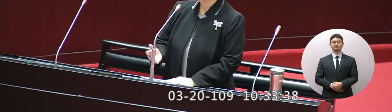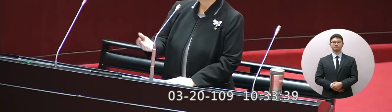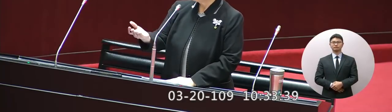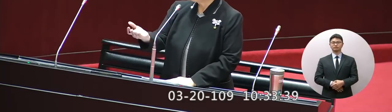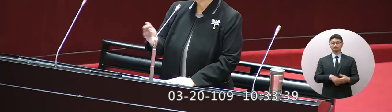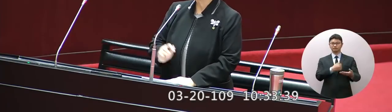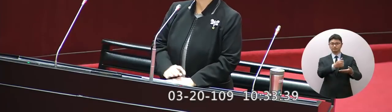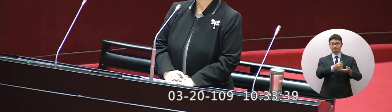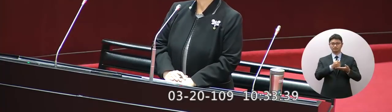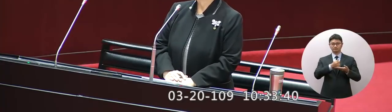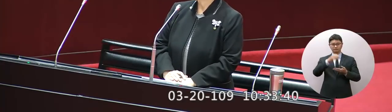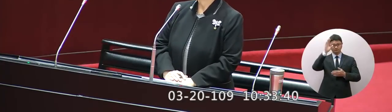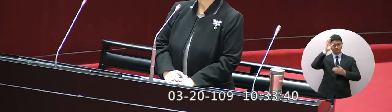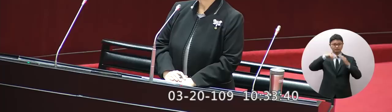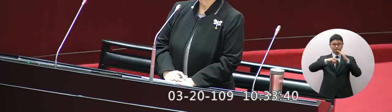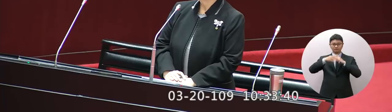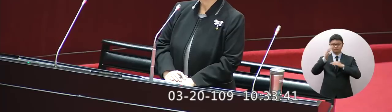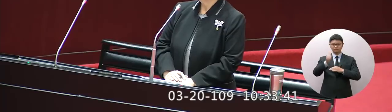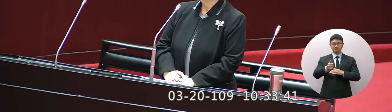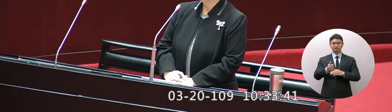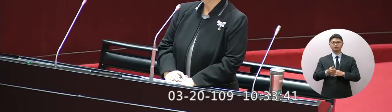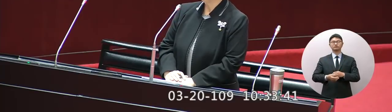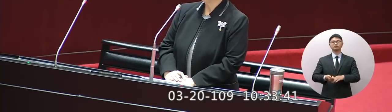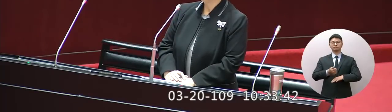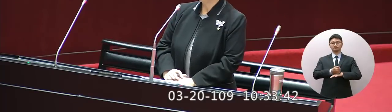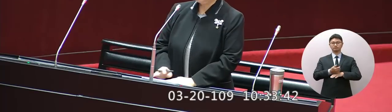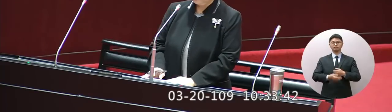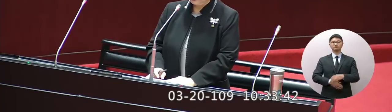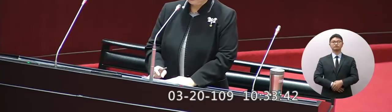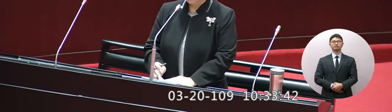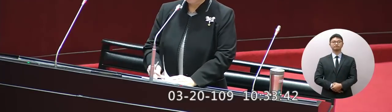有請蘇院長蘇院長 請